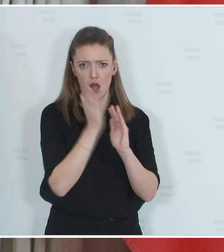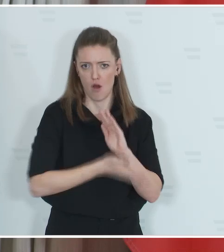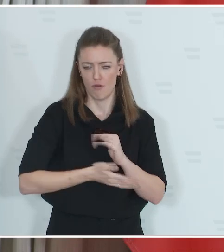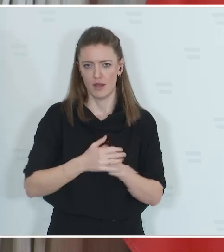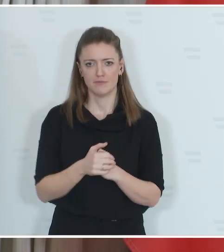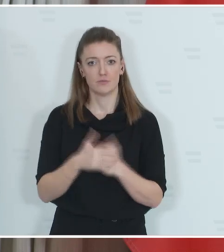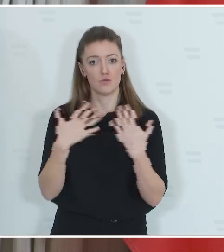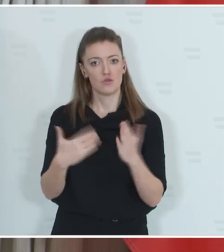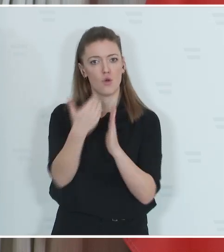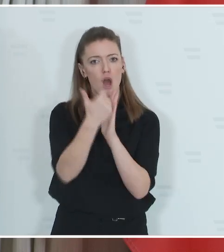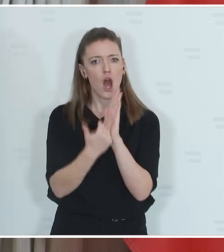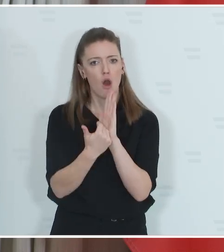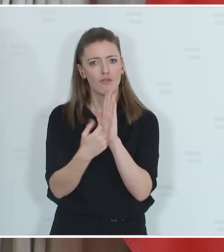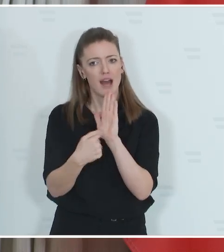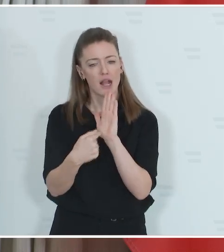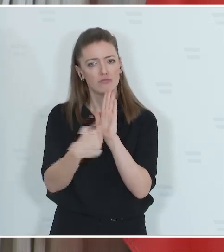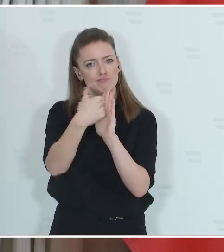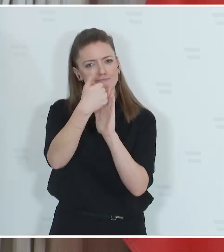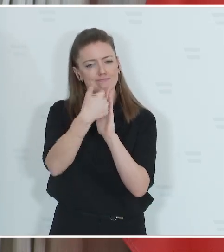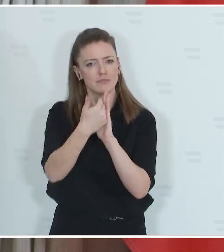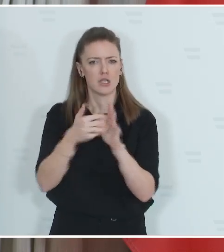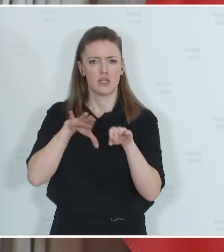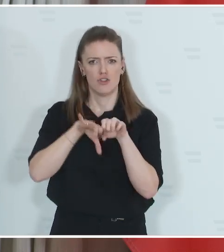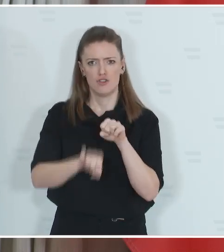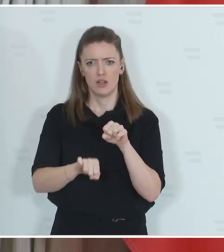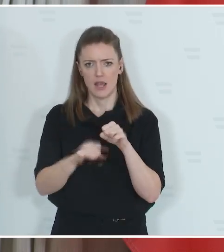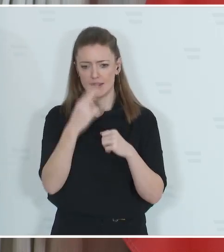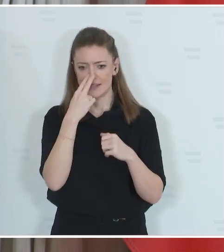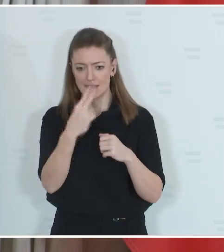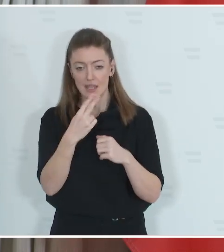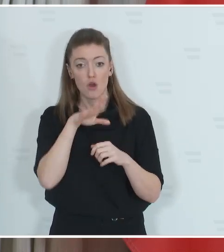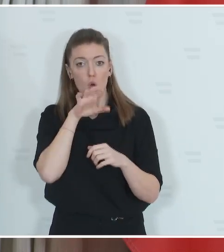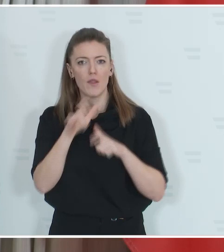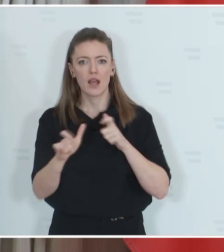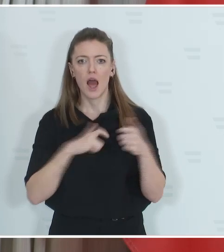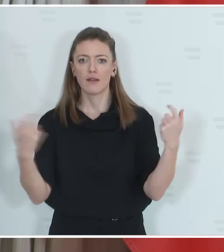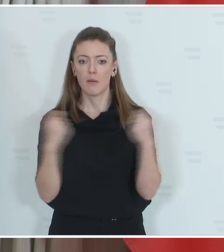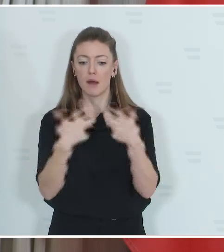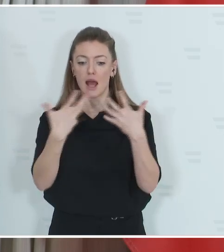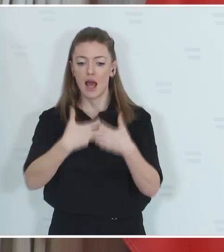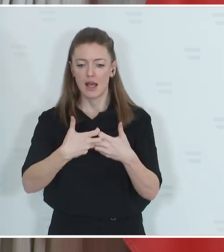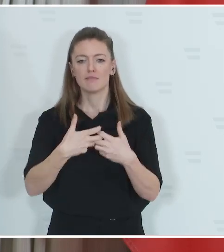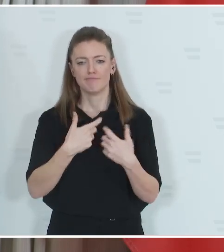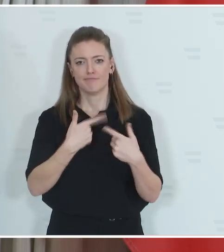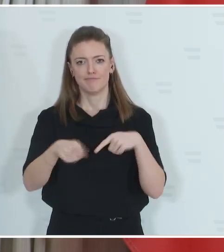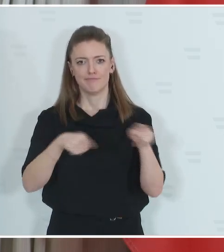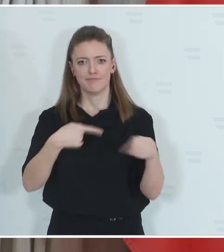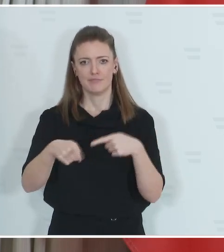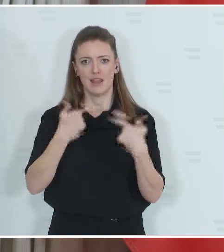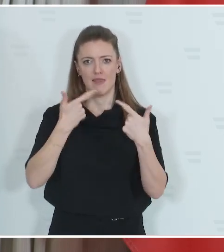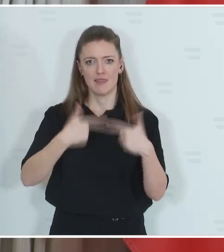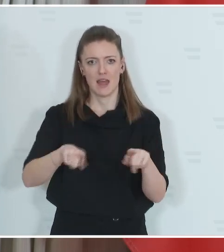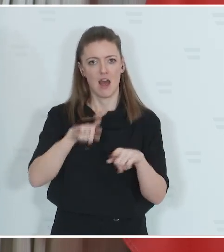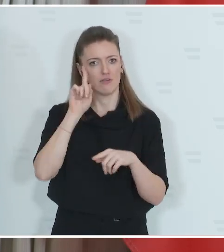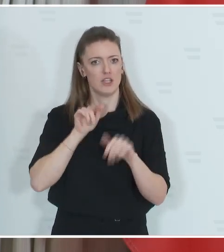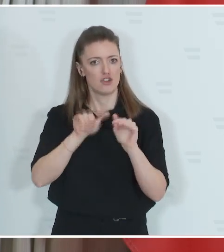stellen sicher, nur Hunde, die eben charakterlich geeignet sind, dürfen zu Schutzhunden ausgebildet werden. Die positiven